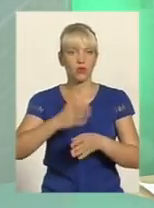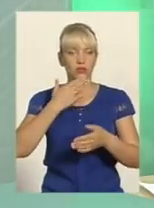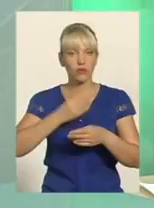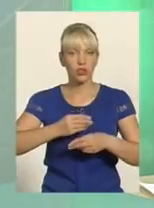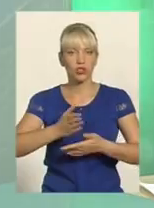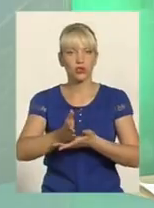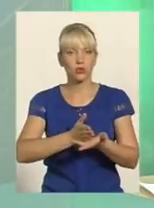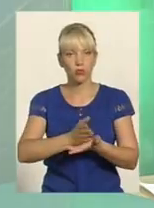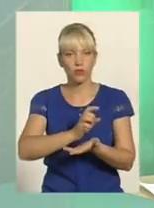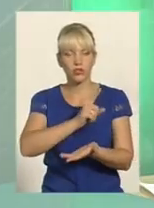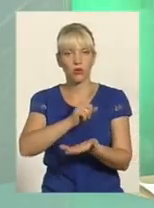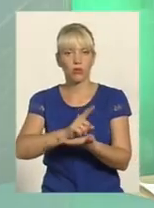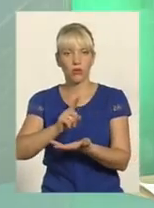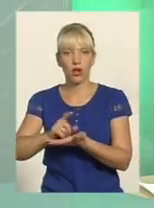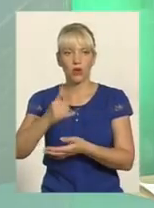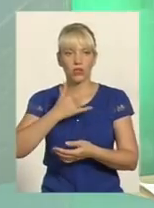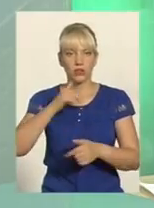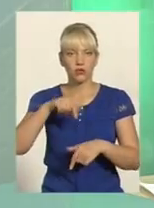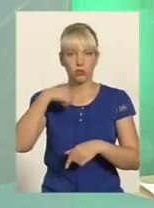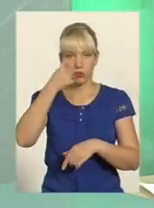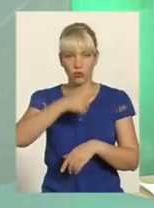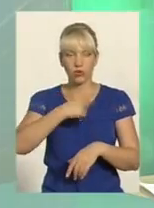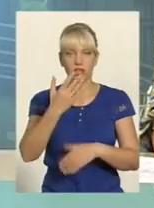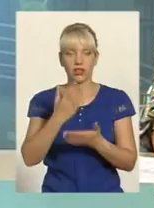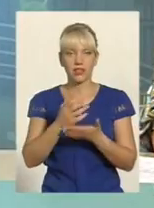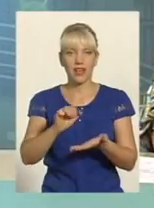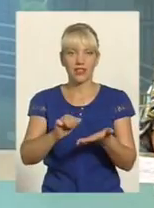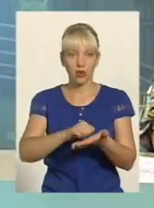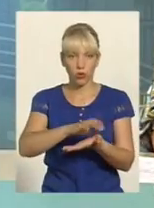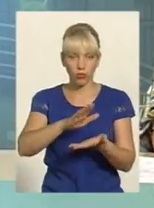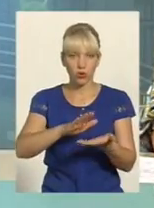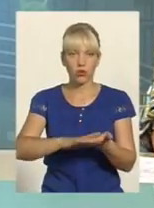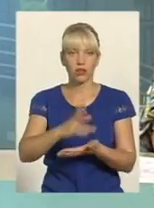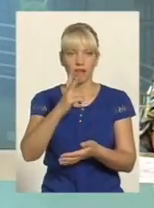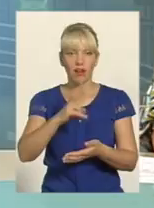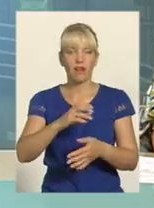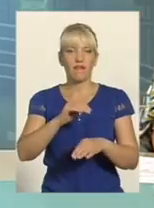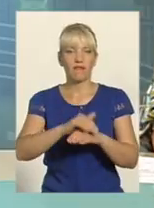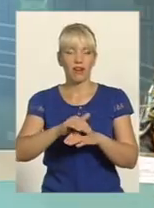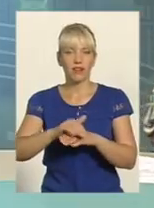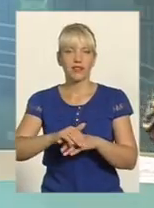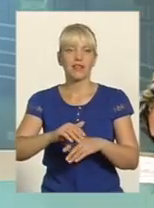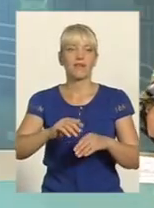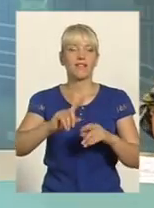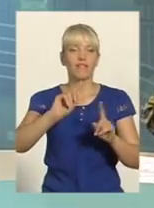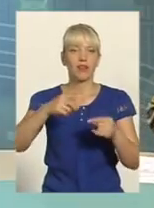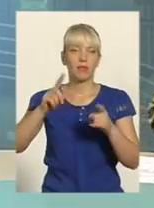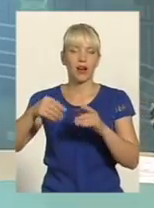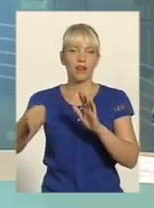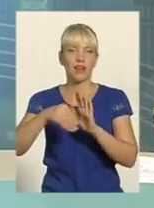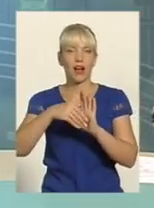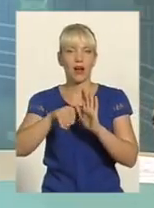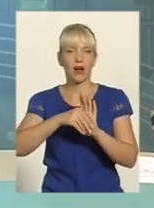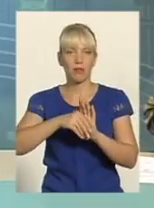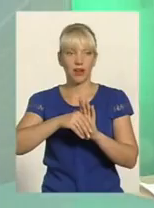задокументовано у нас два факта вимагання отримання хабарів працівниками міліції Тобто є один факт працівниками За що? Насамперед?